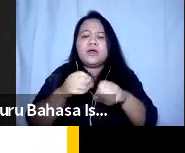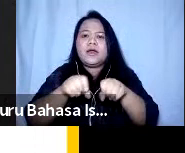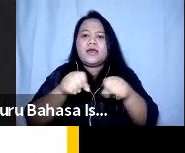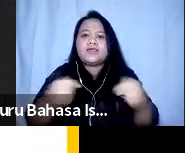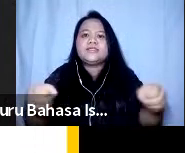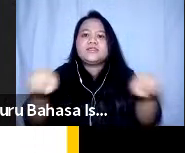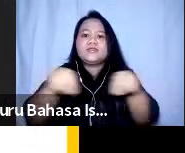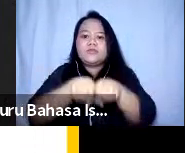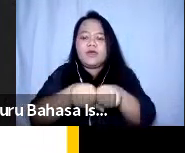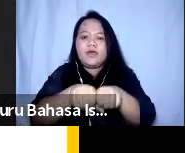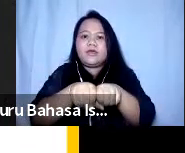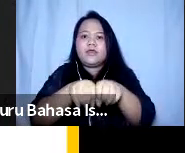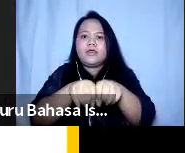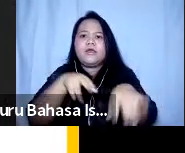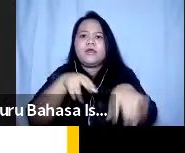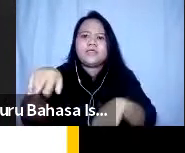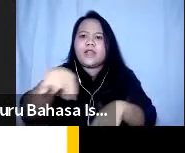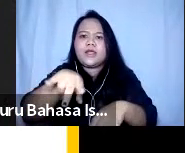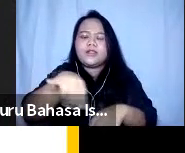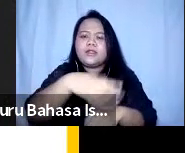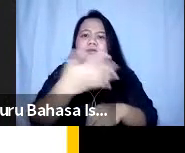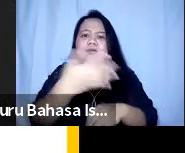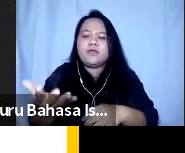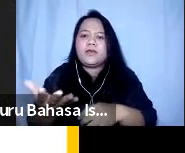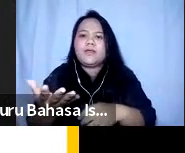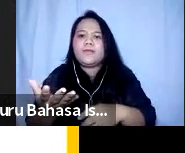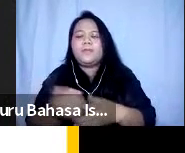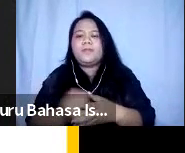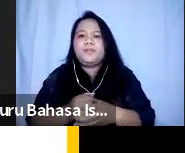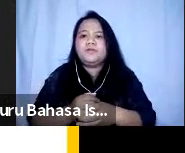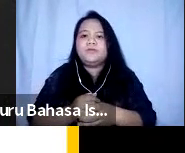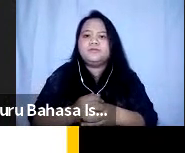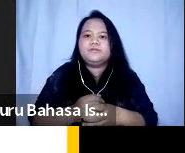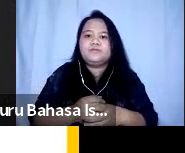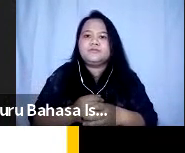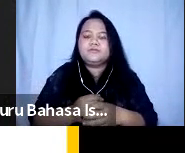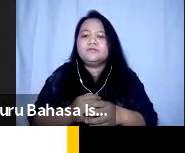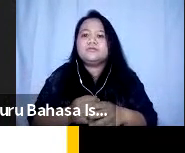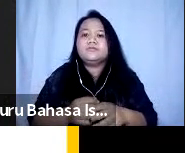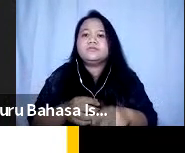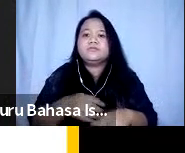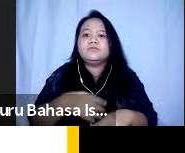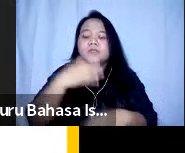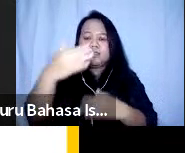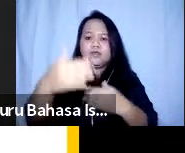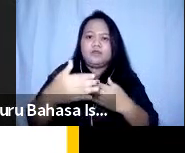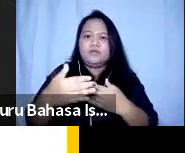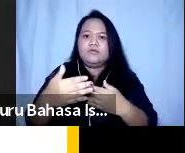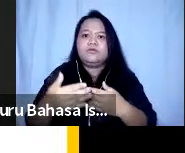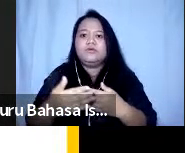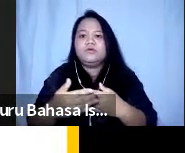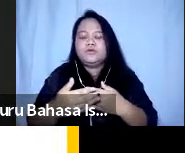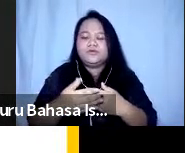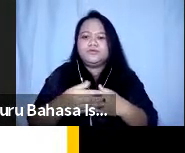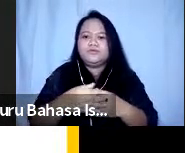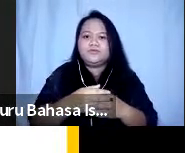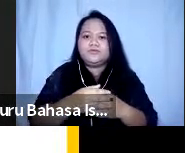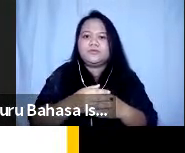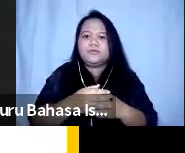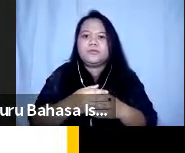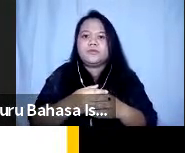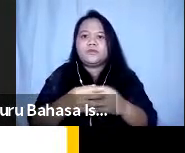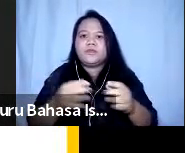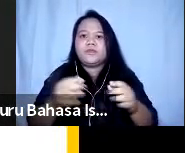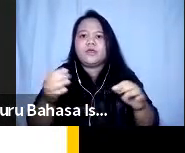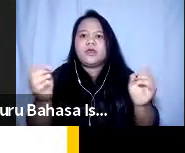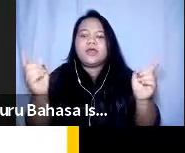berjalan berapa langkah seperti itu dengan suara kita nah itu kemudian hal lain juga ketika